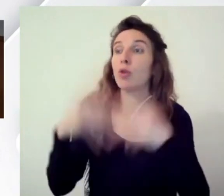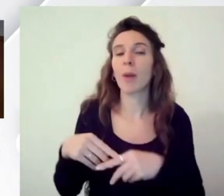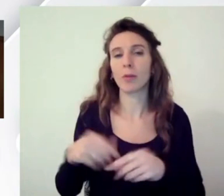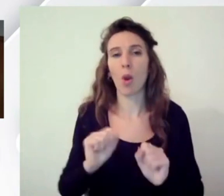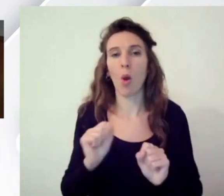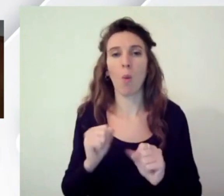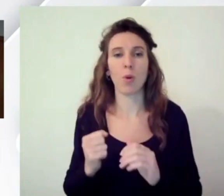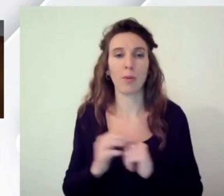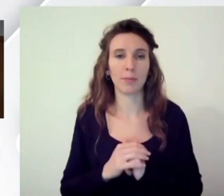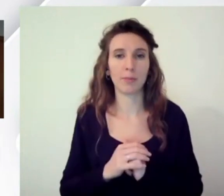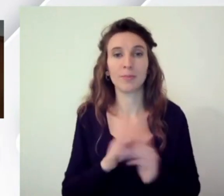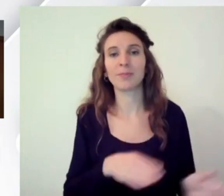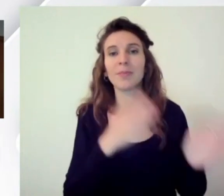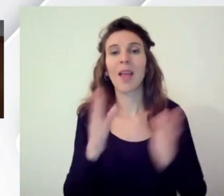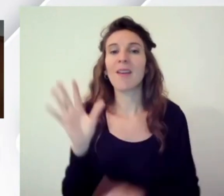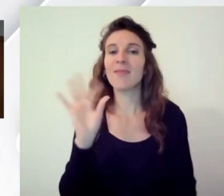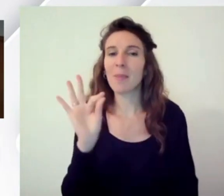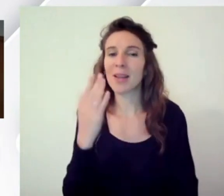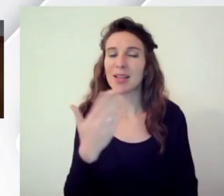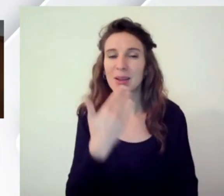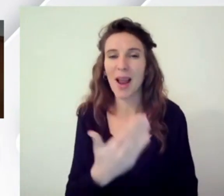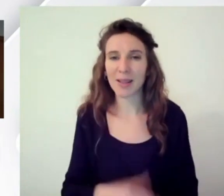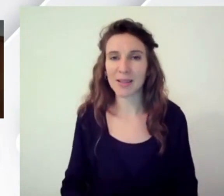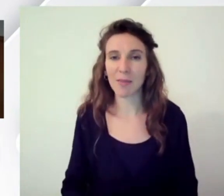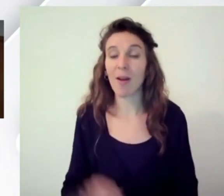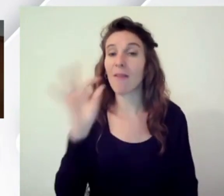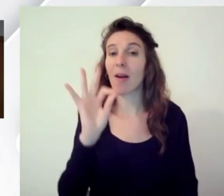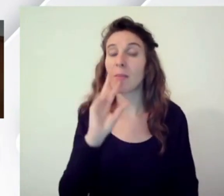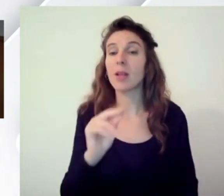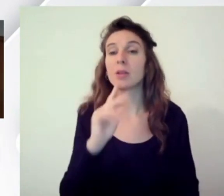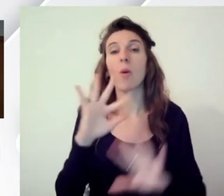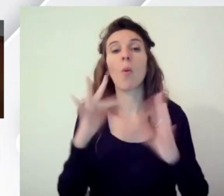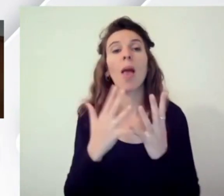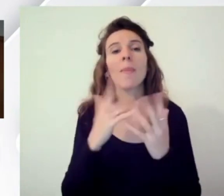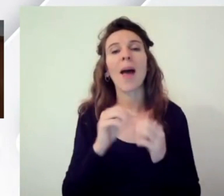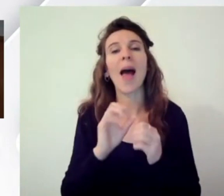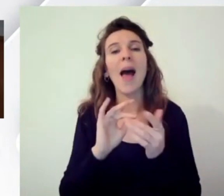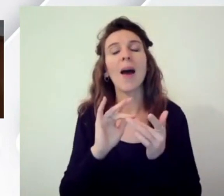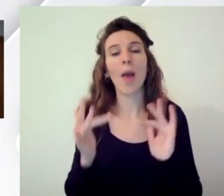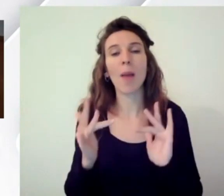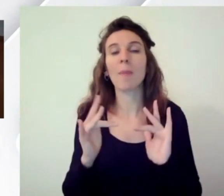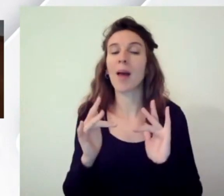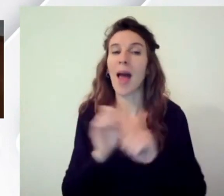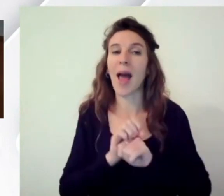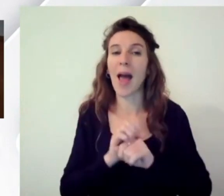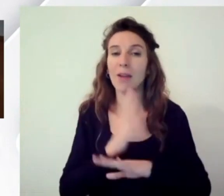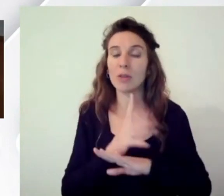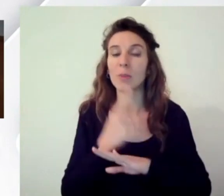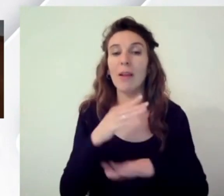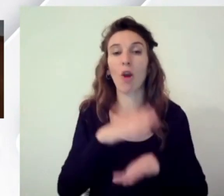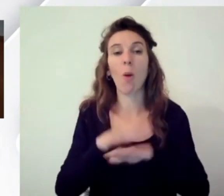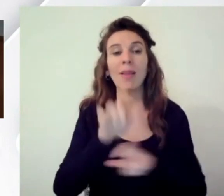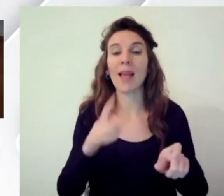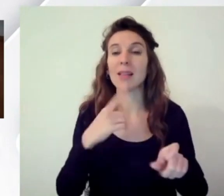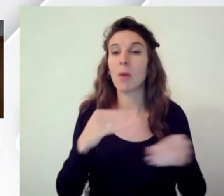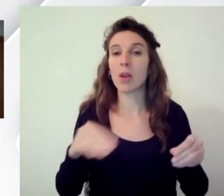Cristian passiamo a Fabrizio nel campo invece della divulgazione come web accessibile quindi le competenze dei professionisti a me